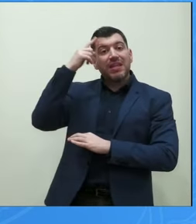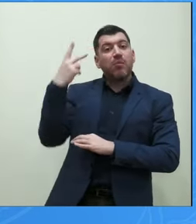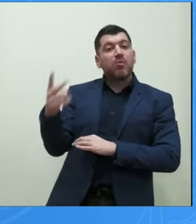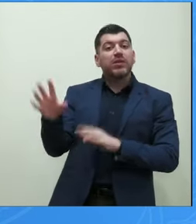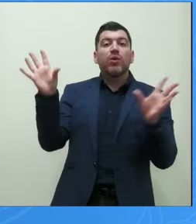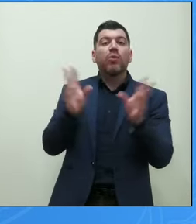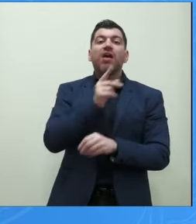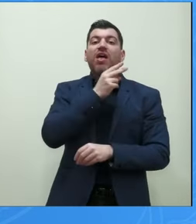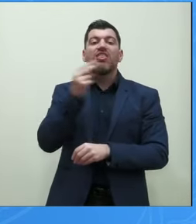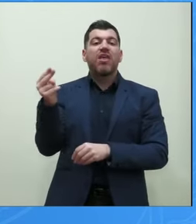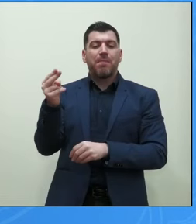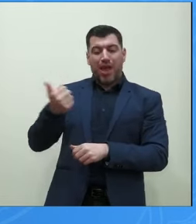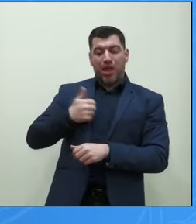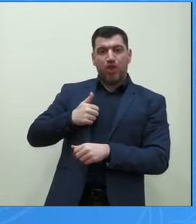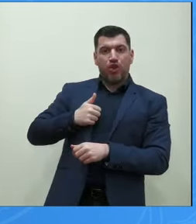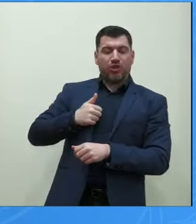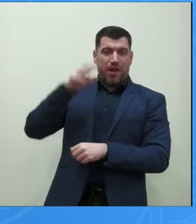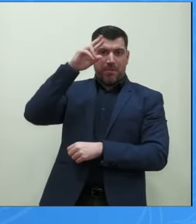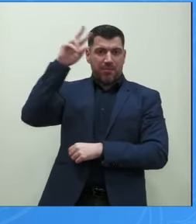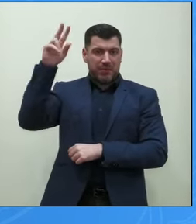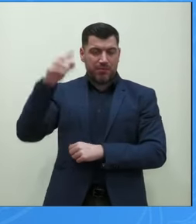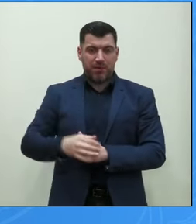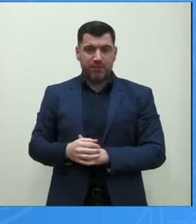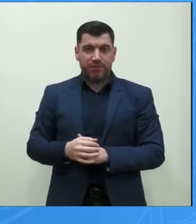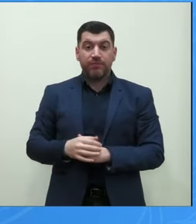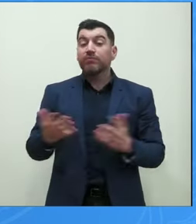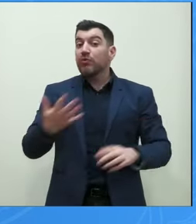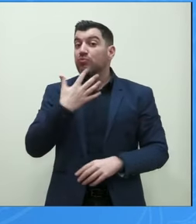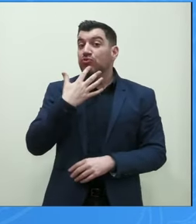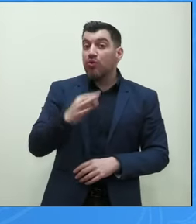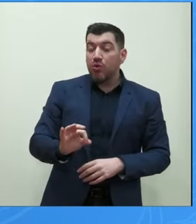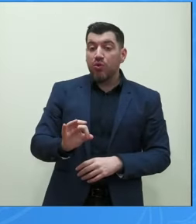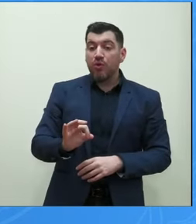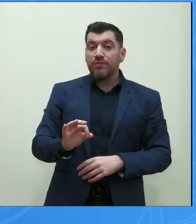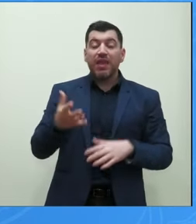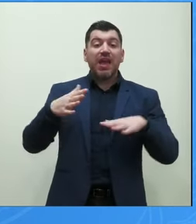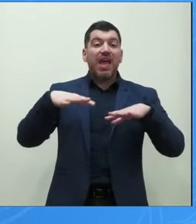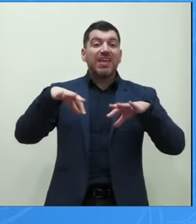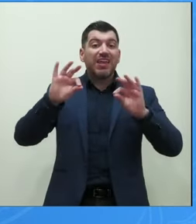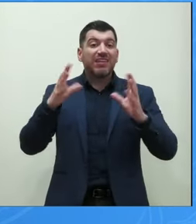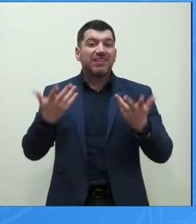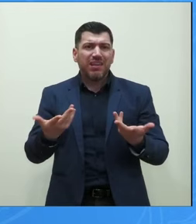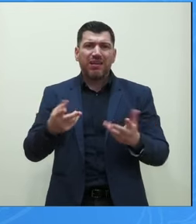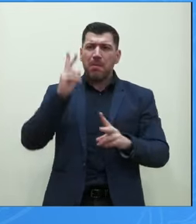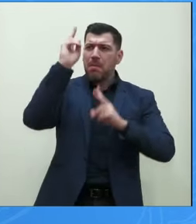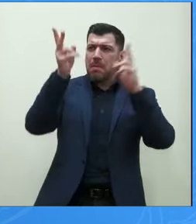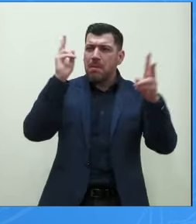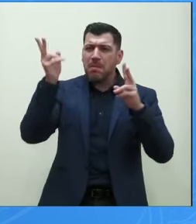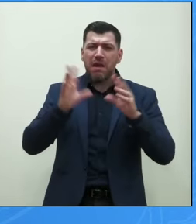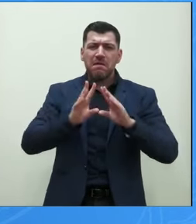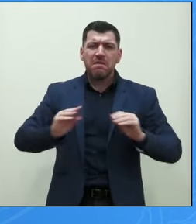όμως επειδή έχει ξεκινήσει μια επιχείρηση καταστολής, συκοφάντησης και